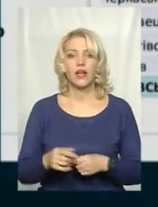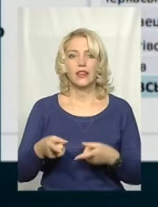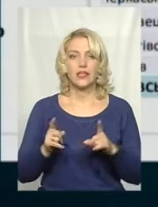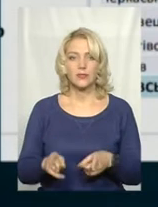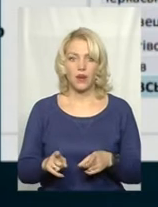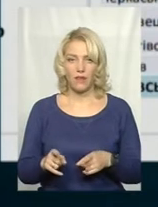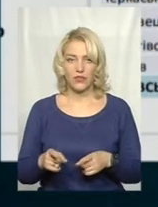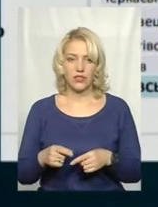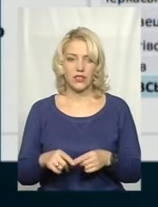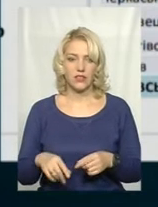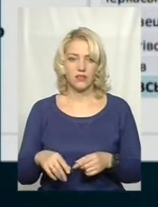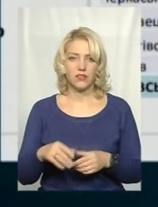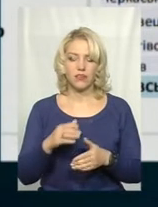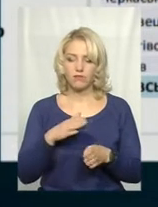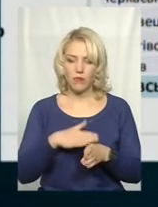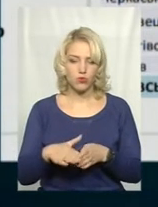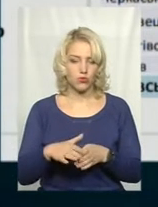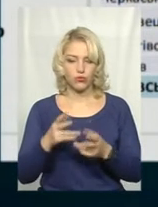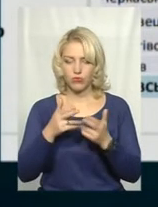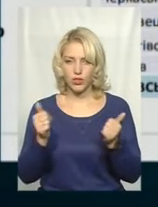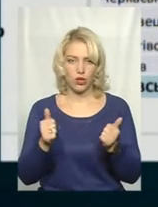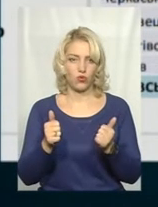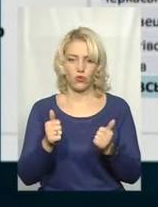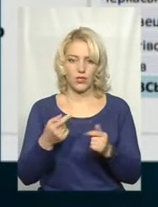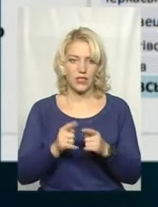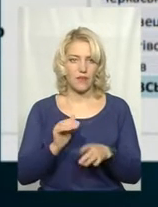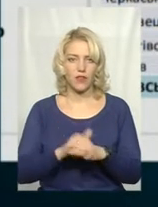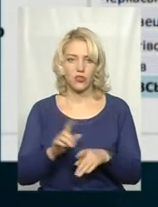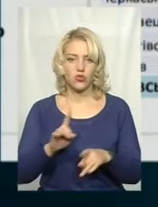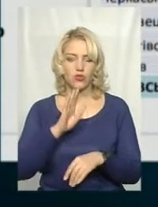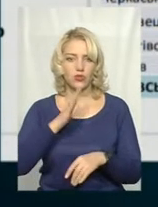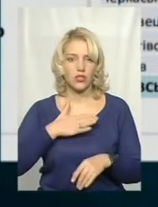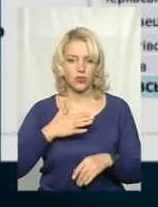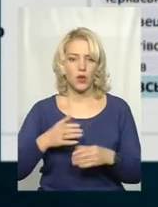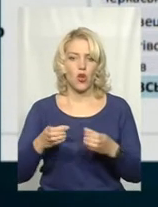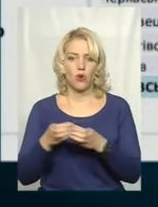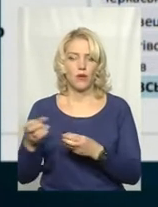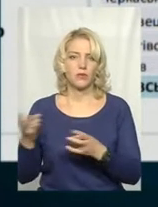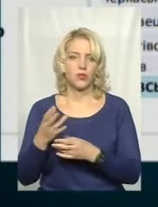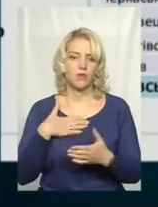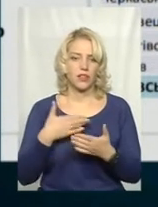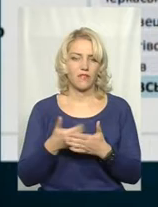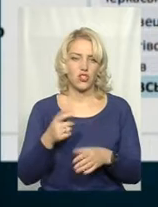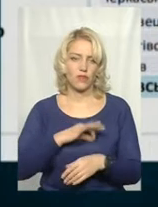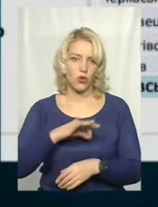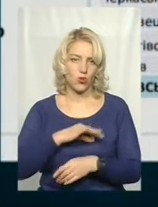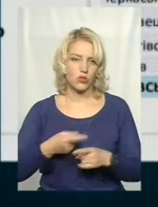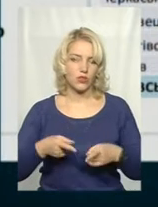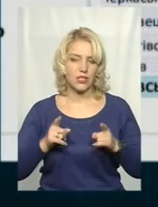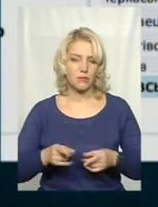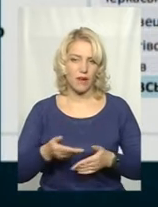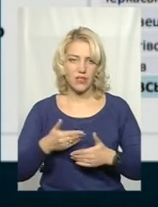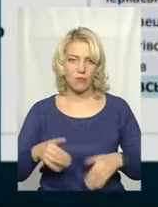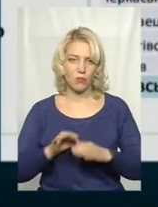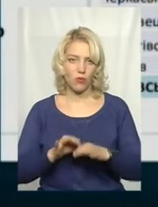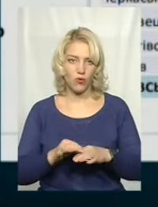Насправді, абсолютно визнаю цей факт і вважаю, що нашим громадам потрібно активніше використовувати. Ми, насправді, проводили